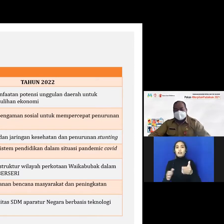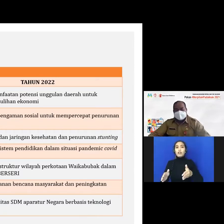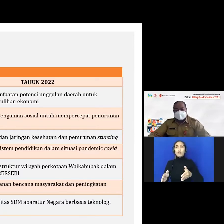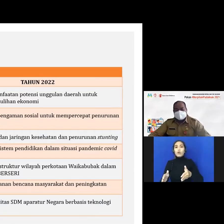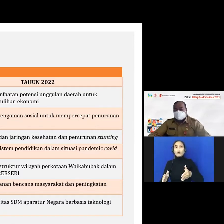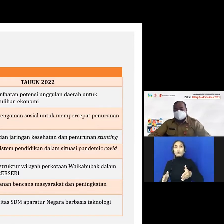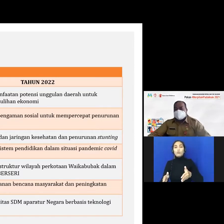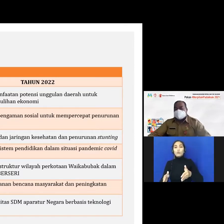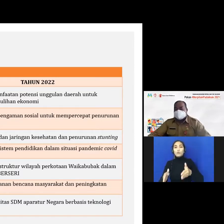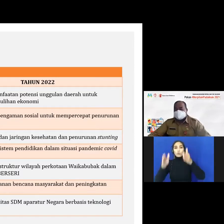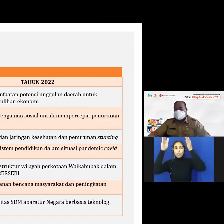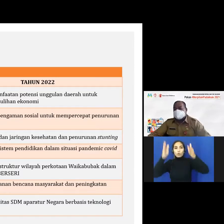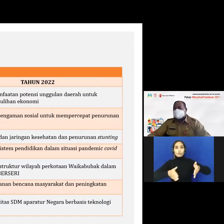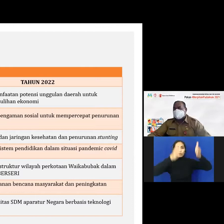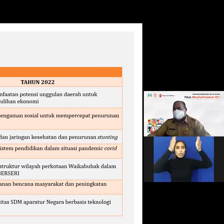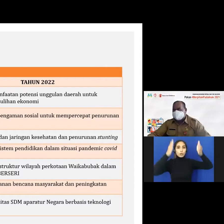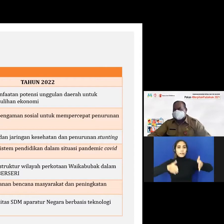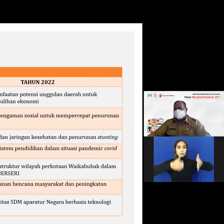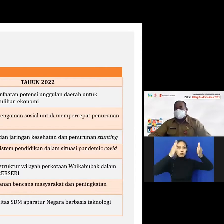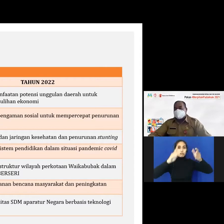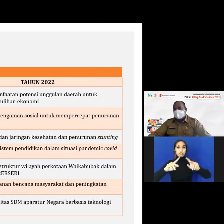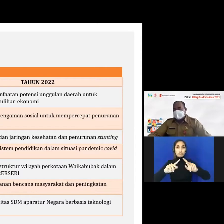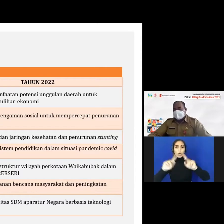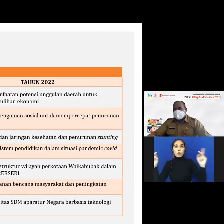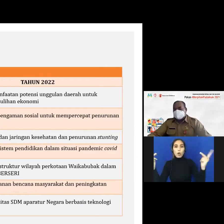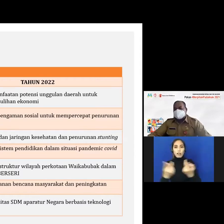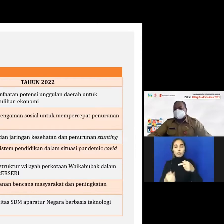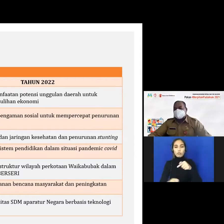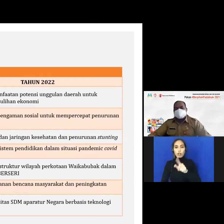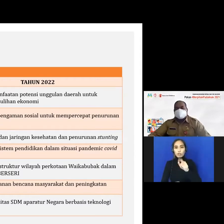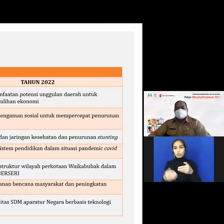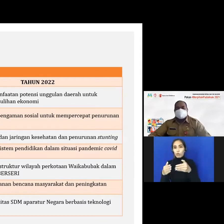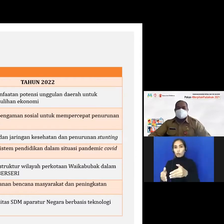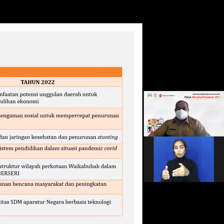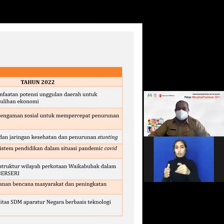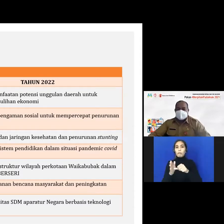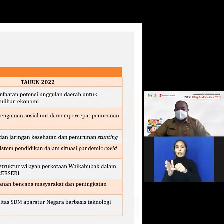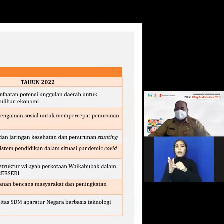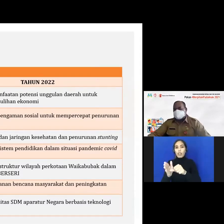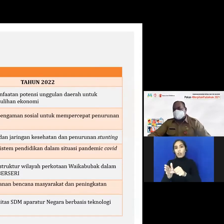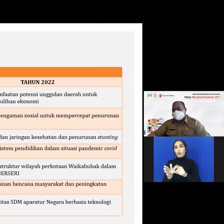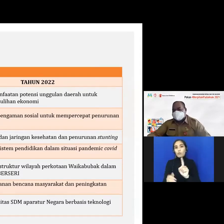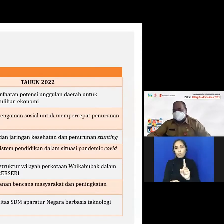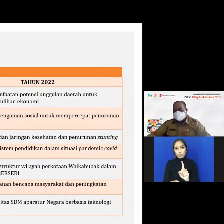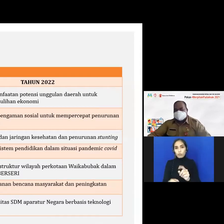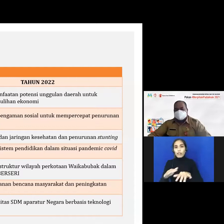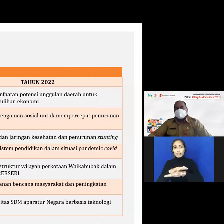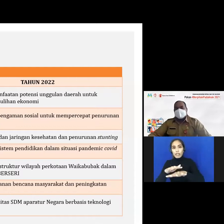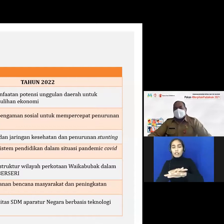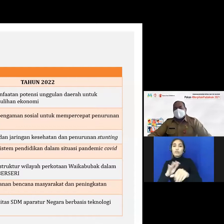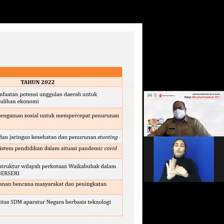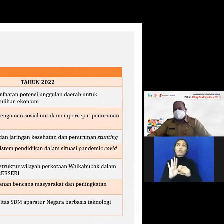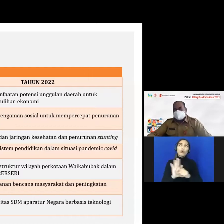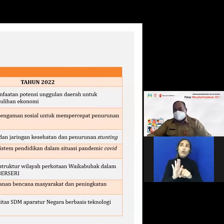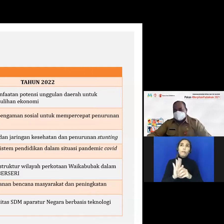yang besar-besar tetapi kita fokus pada infrastruktur pelayanan dasar yaitu masalah air bersih